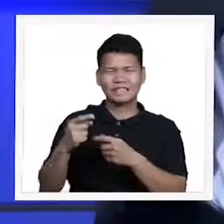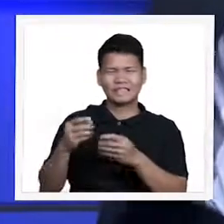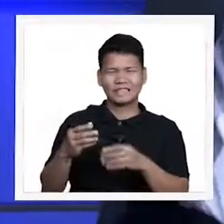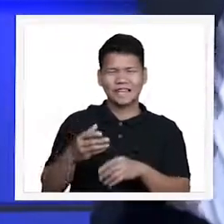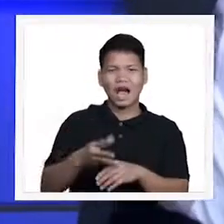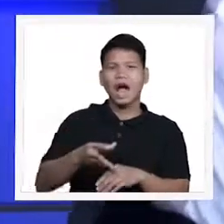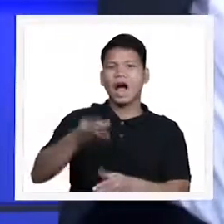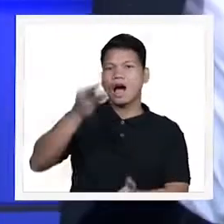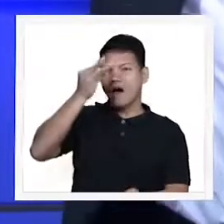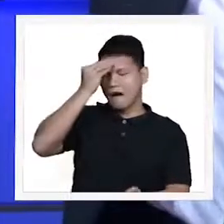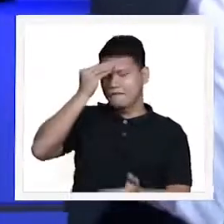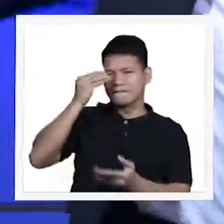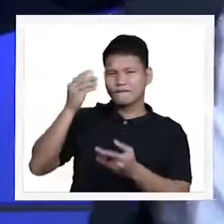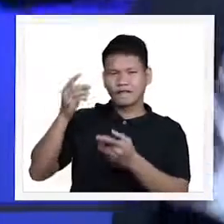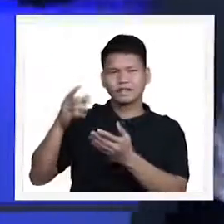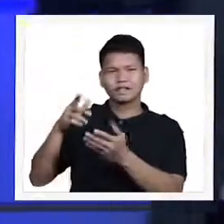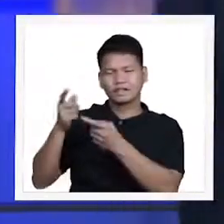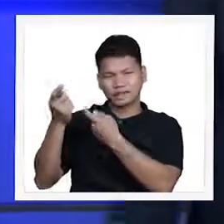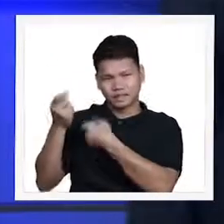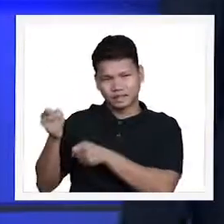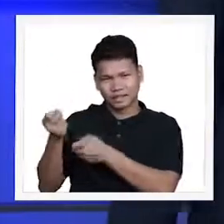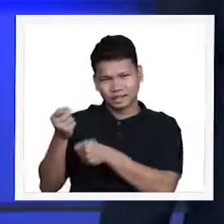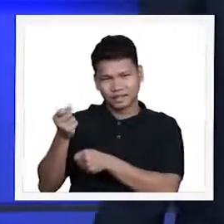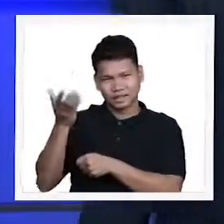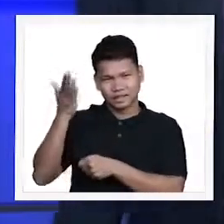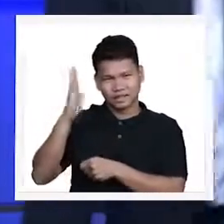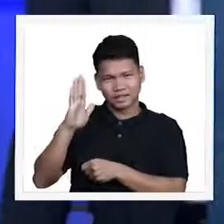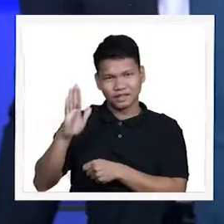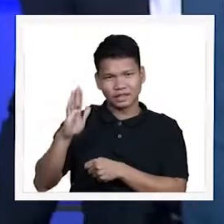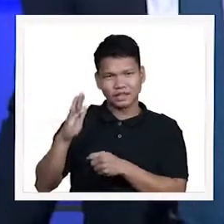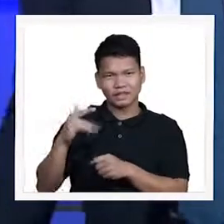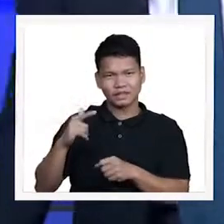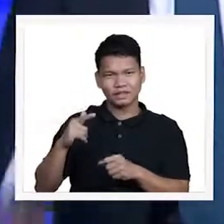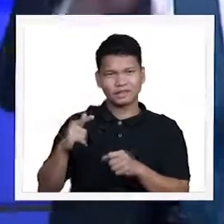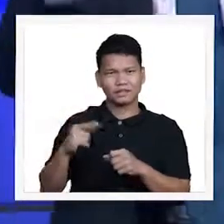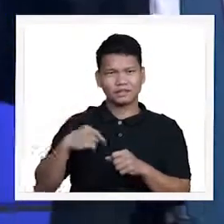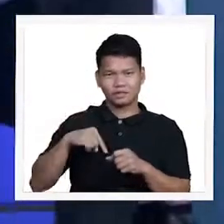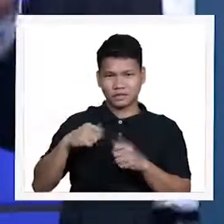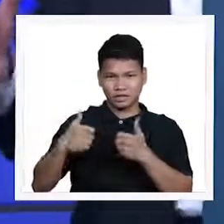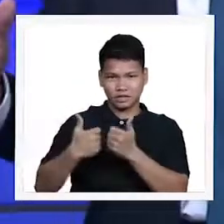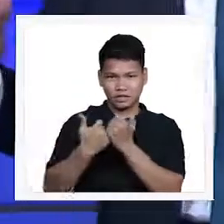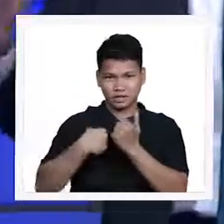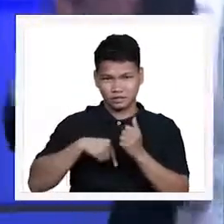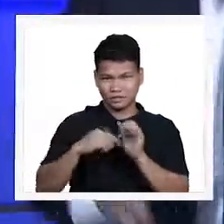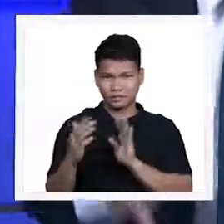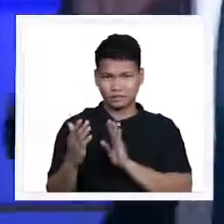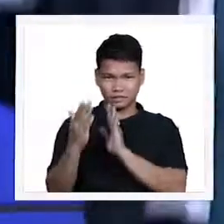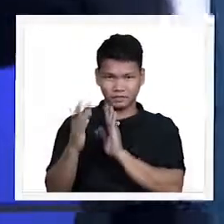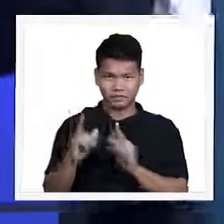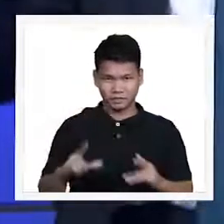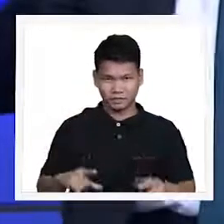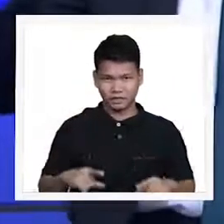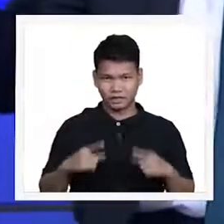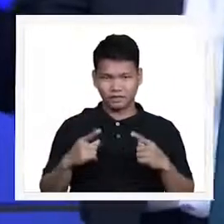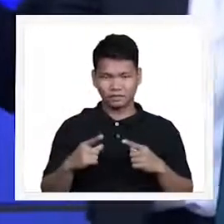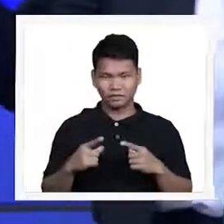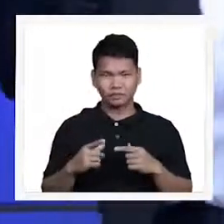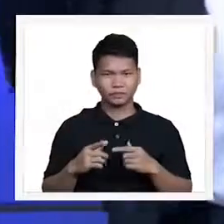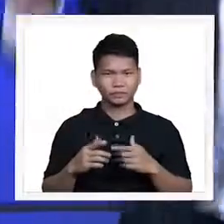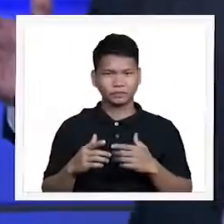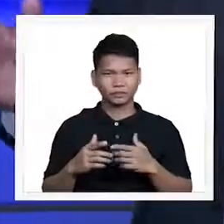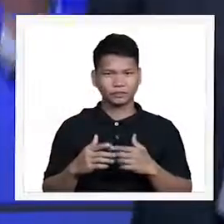God in the trials and in the challenges we face in life ang ating pananampalataya ay lalago